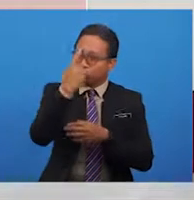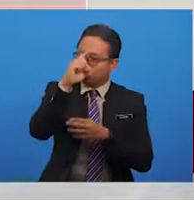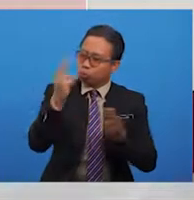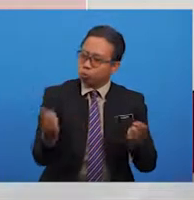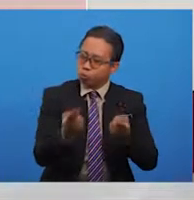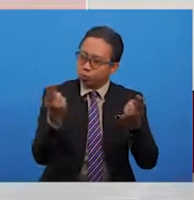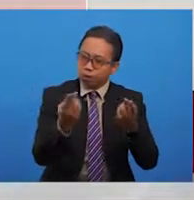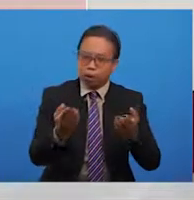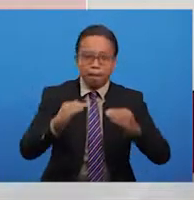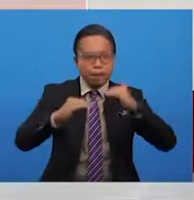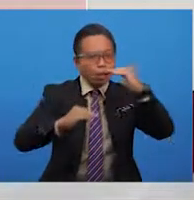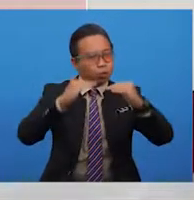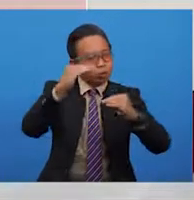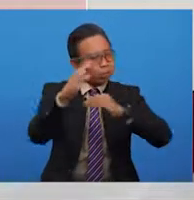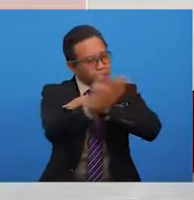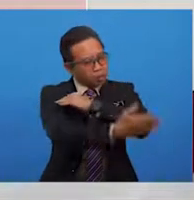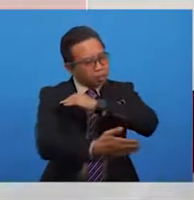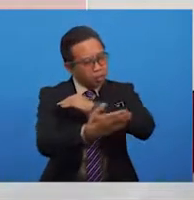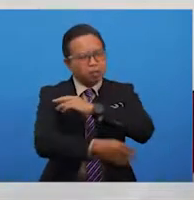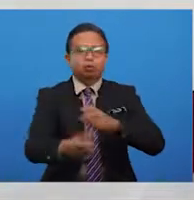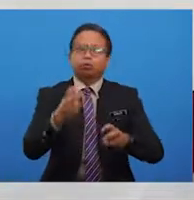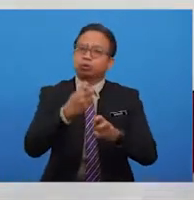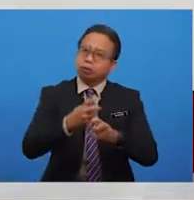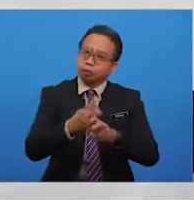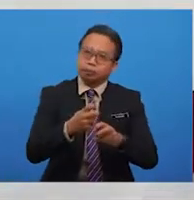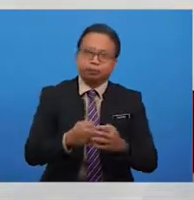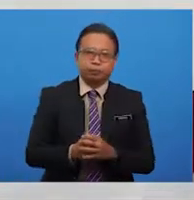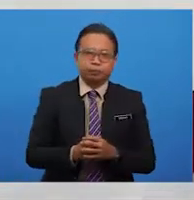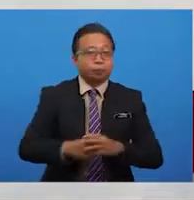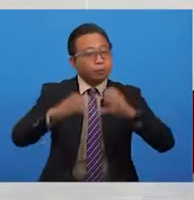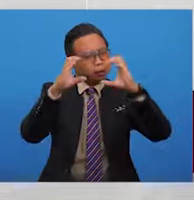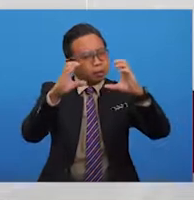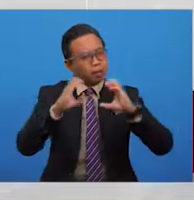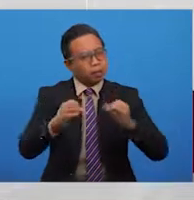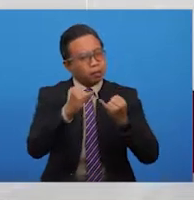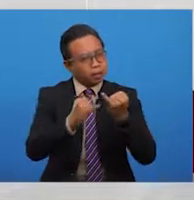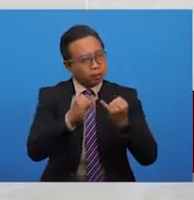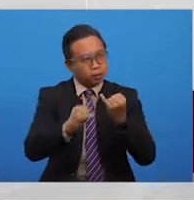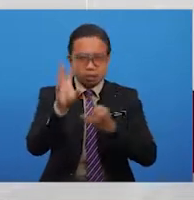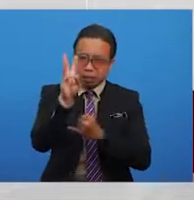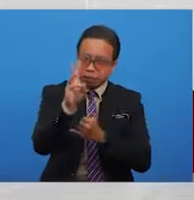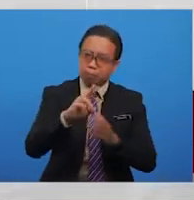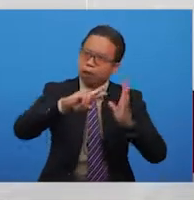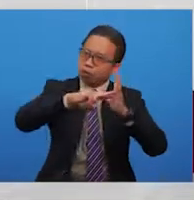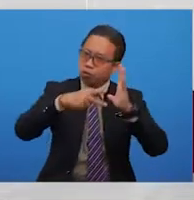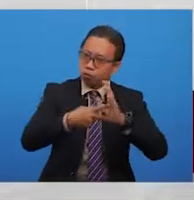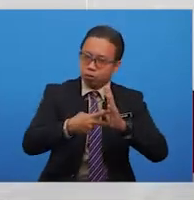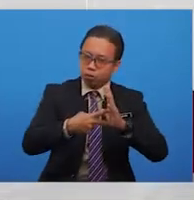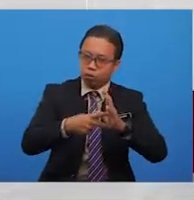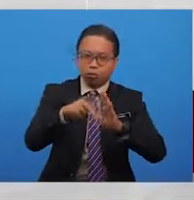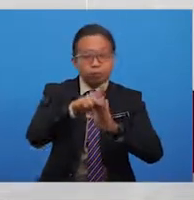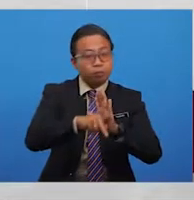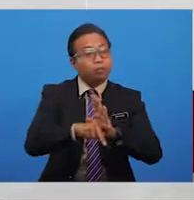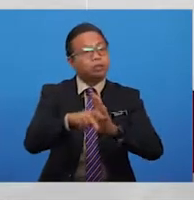membangunkan negara amatlah sukar. Rangkap terakhir bermaksud penyajak